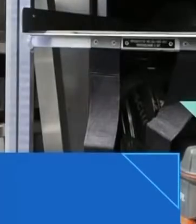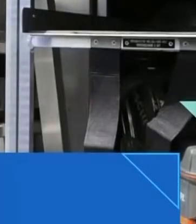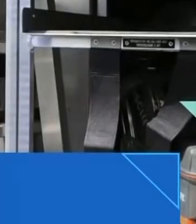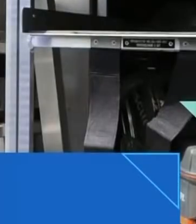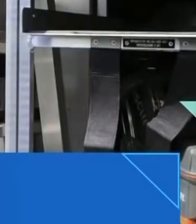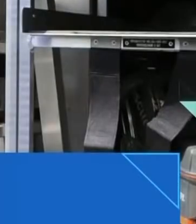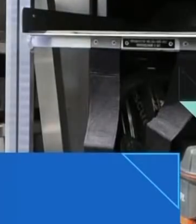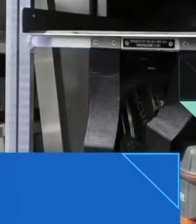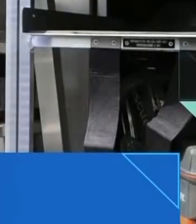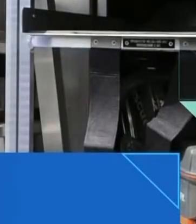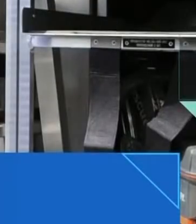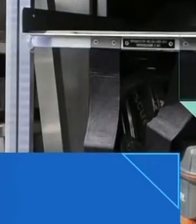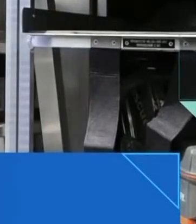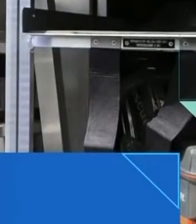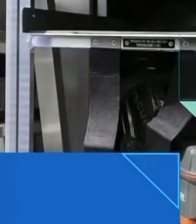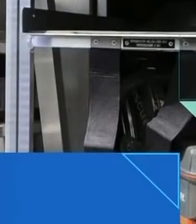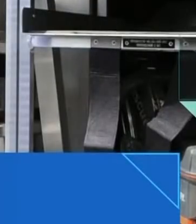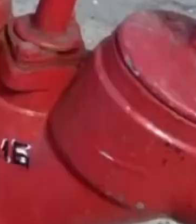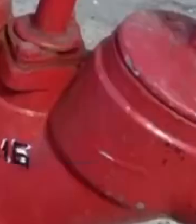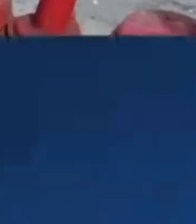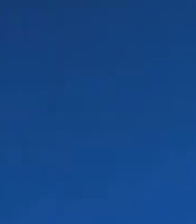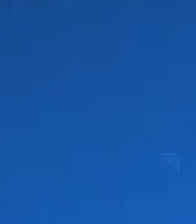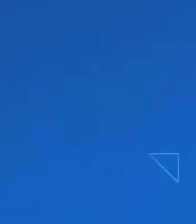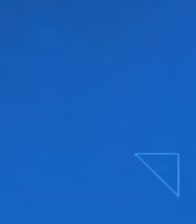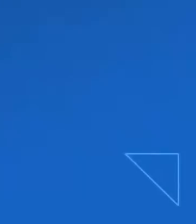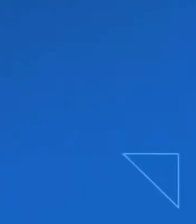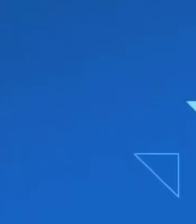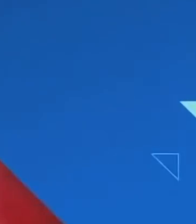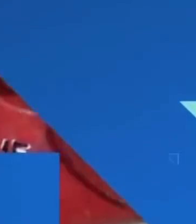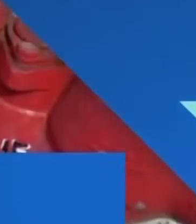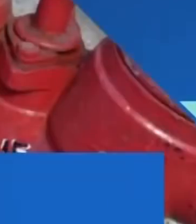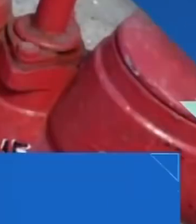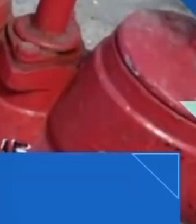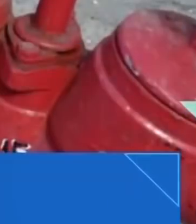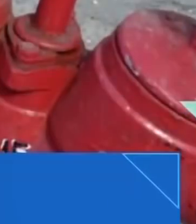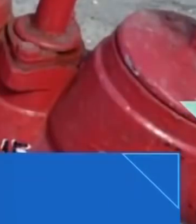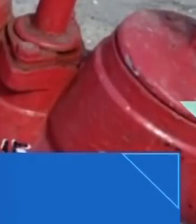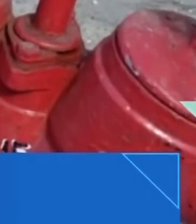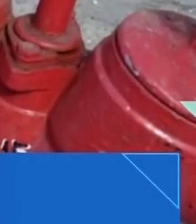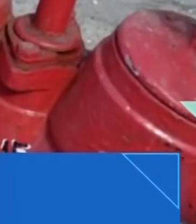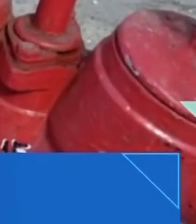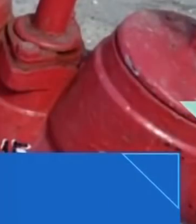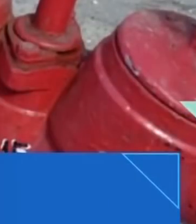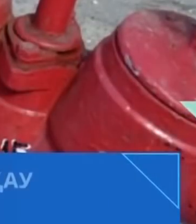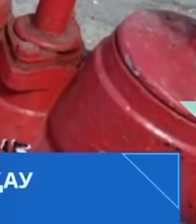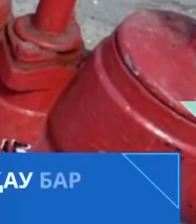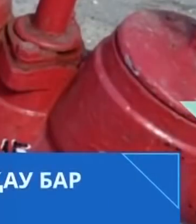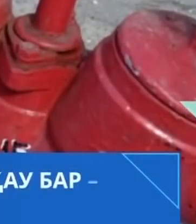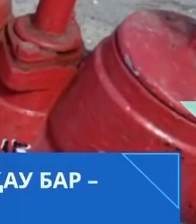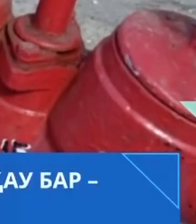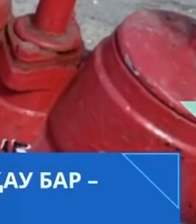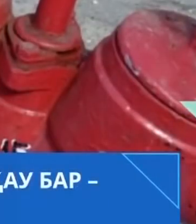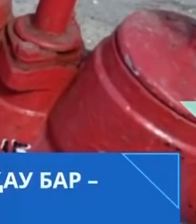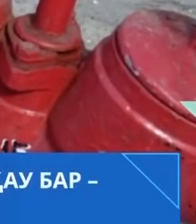Әрине бірге көрек сәлден сон жалғастырамыз. Әрине бірге